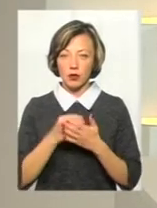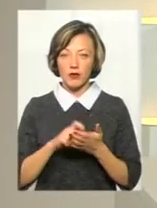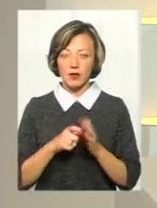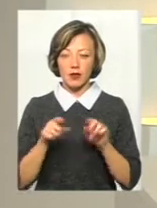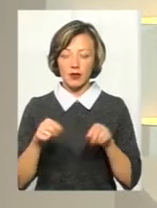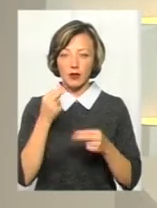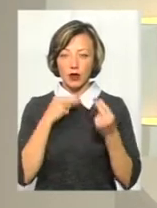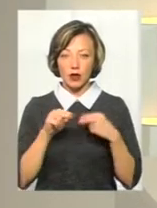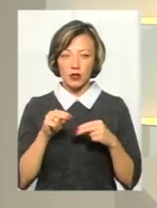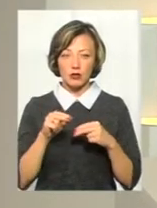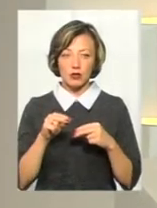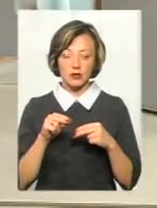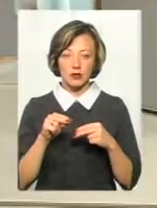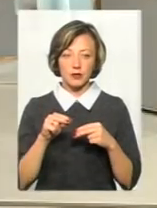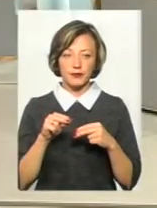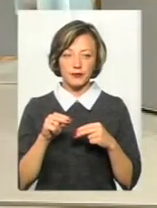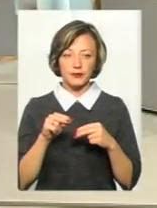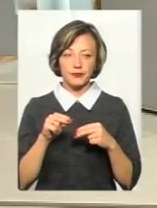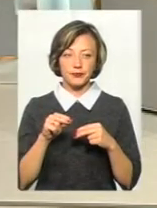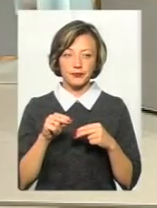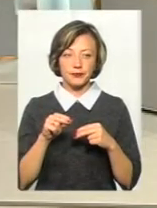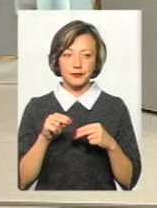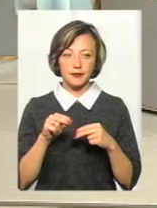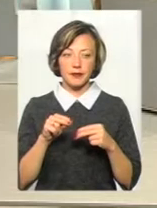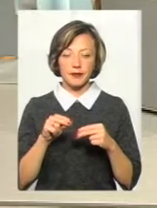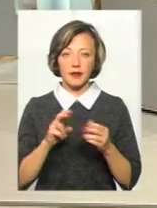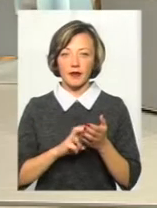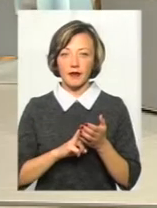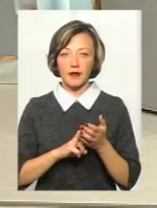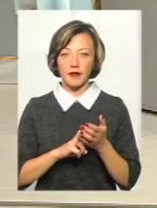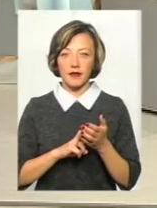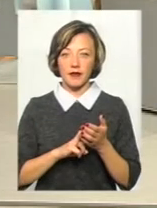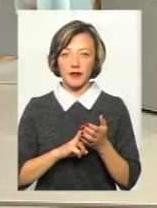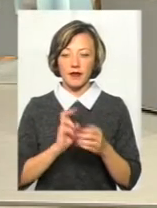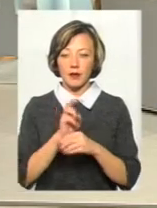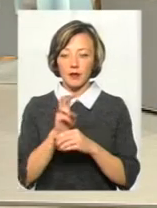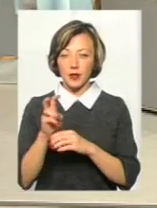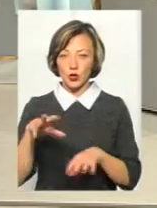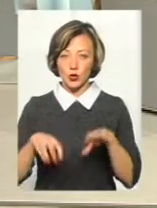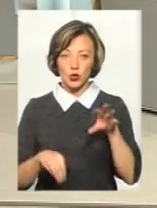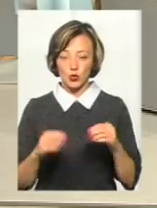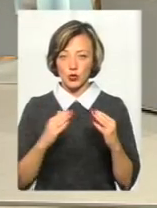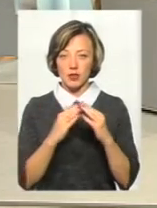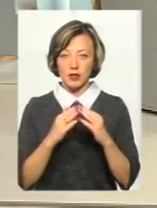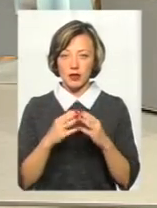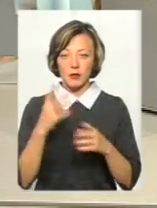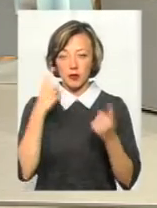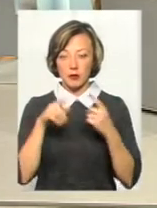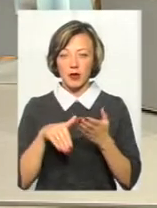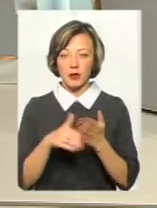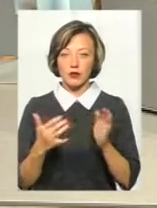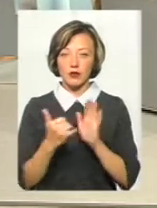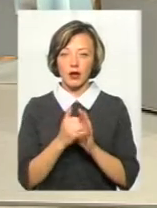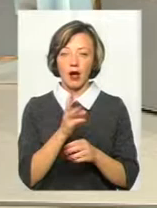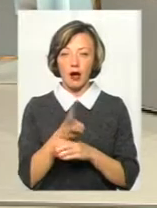краще вийти зі своєї квартири, обійти сусідів і разом придумати правильний якийсь метод. Адже якщо ми ставимо